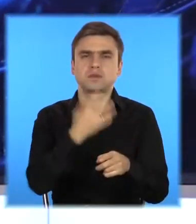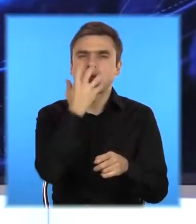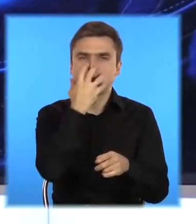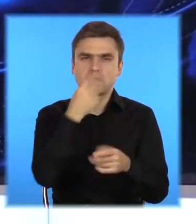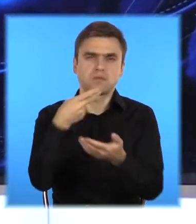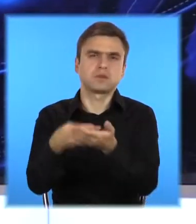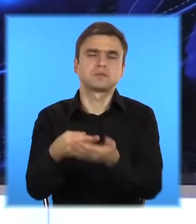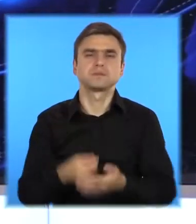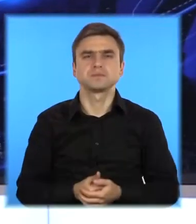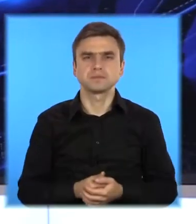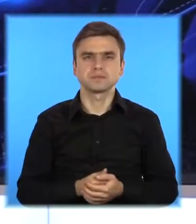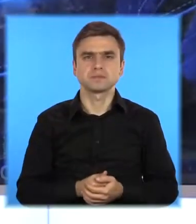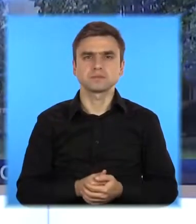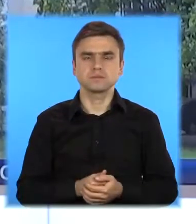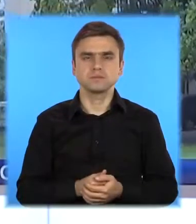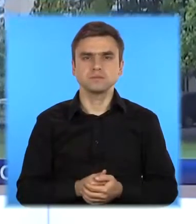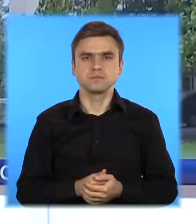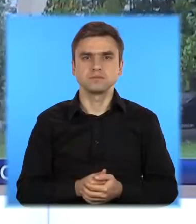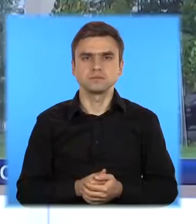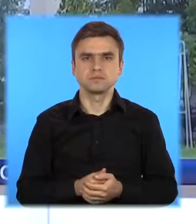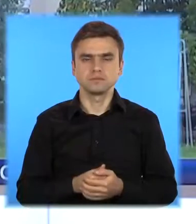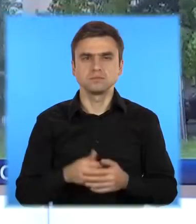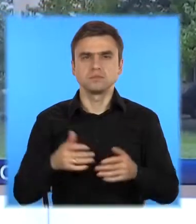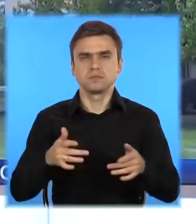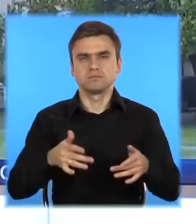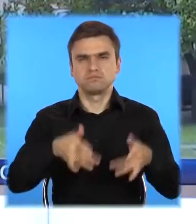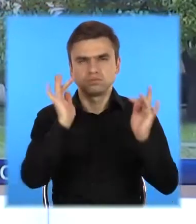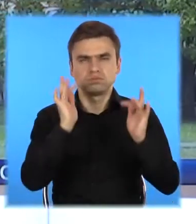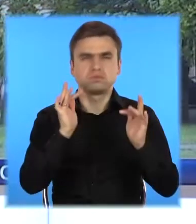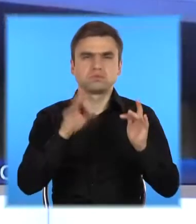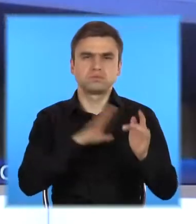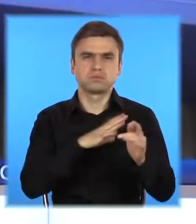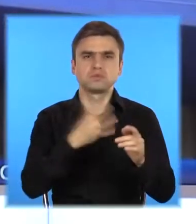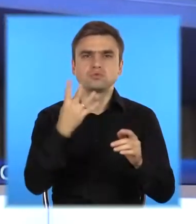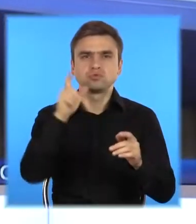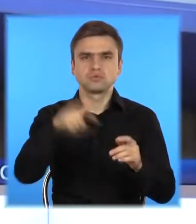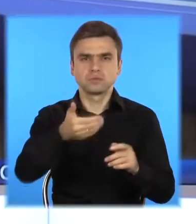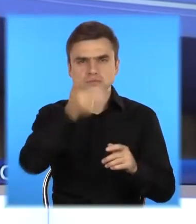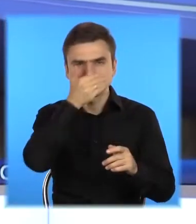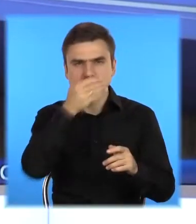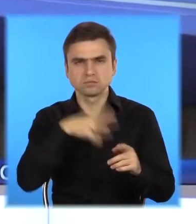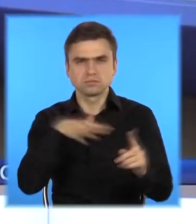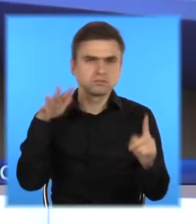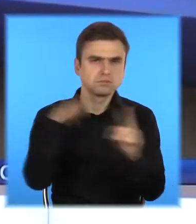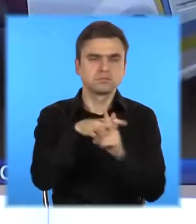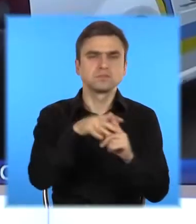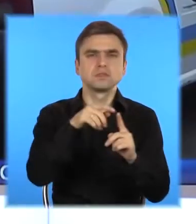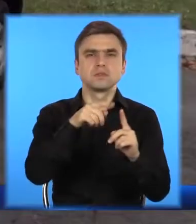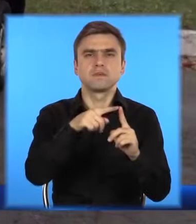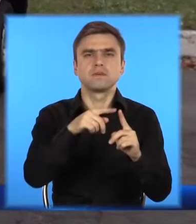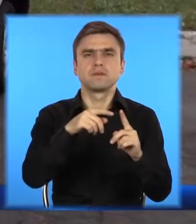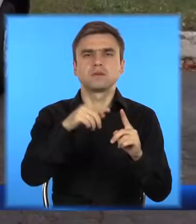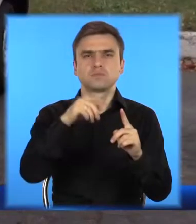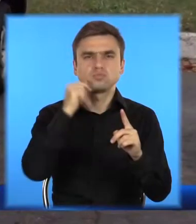Пограбування по Криворізьки. Четверо чоловіків у масках пограбували місцевого фермера на мільйон 300 тисяч гривень.